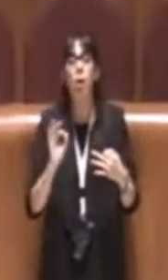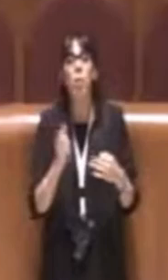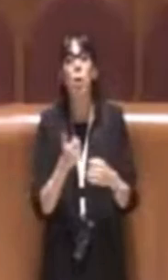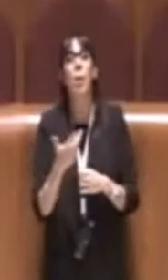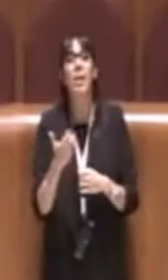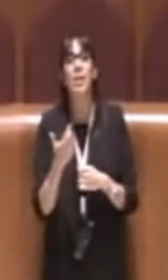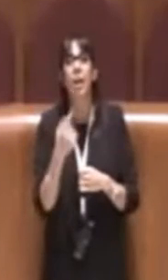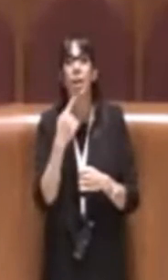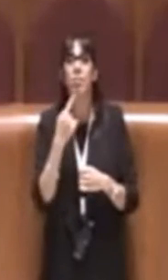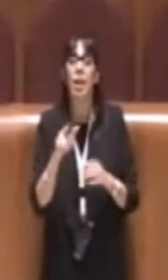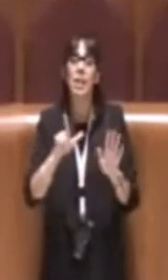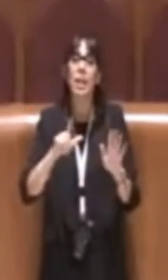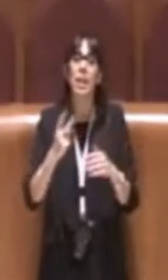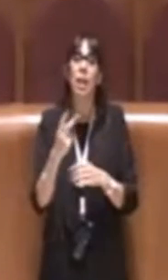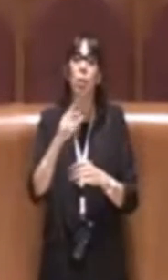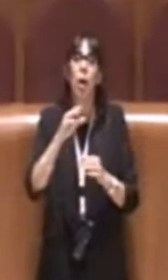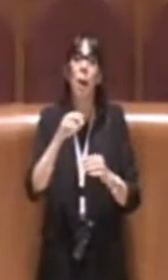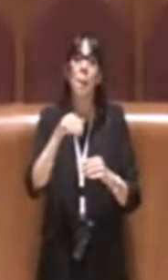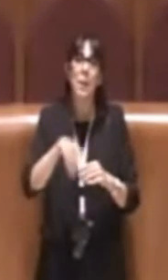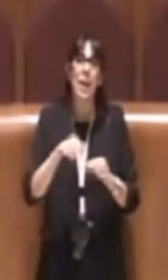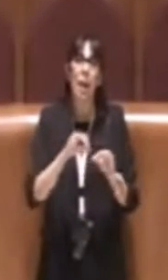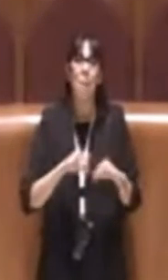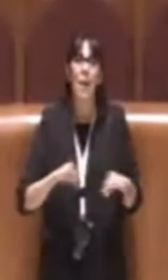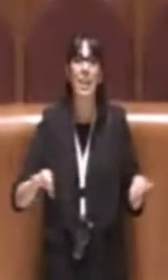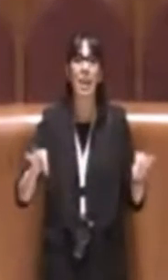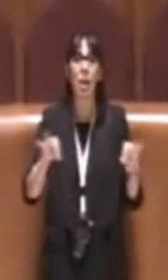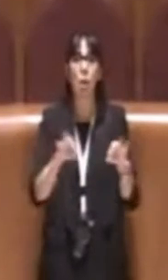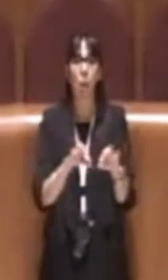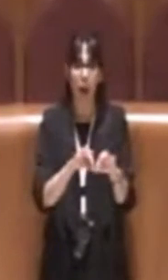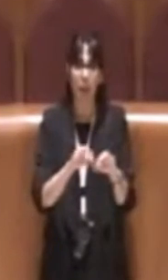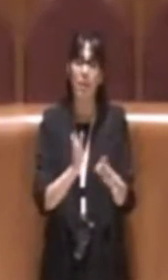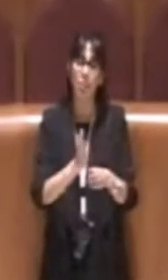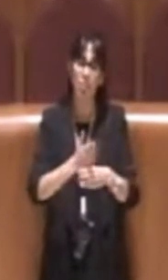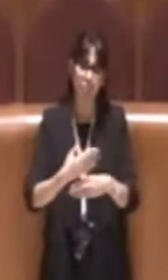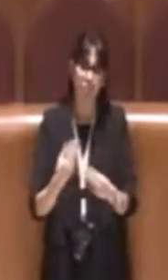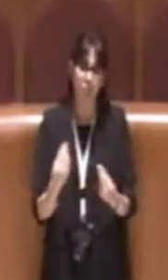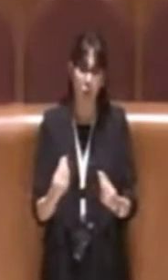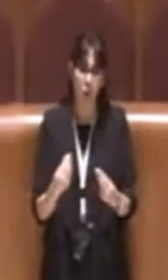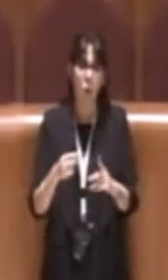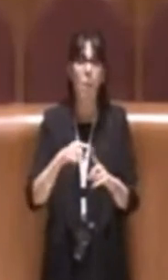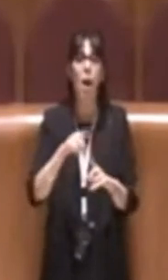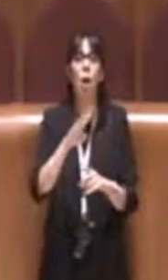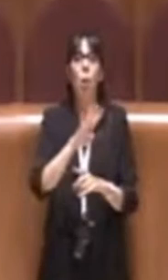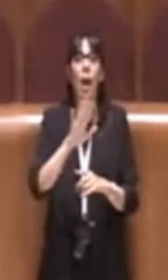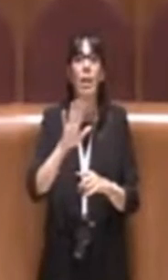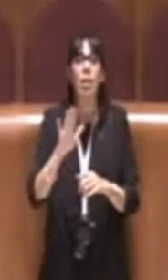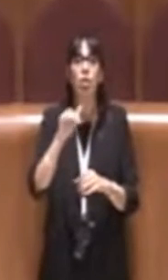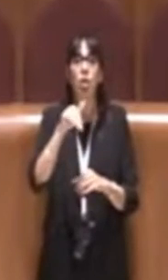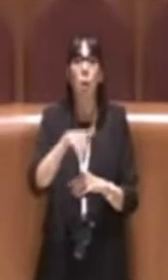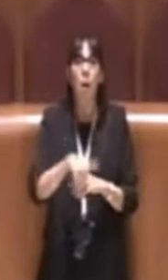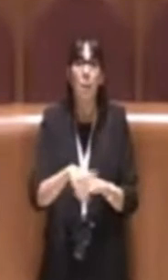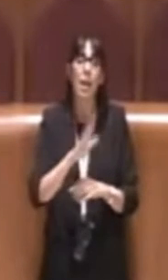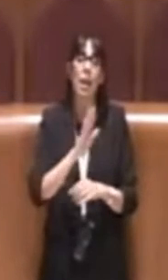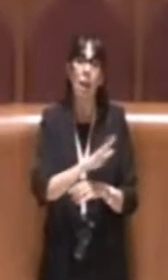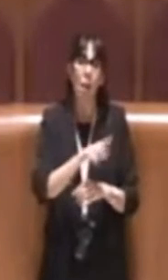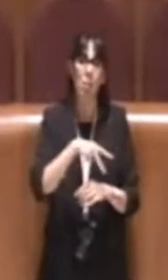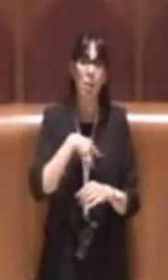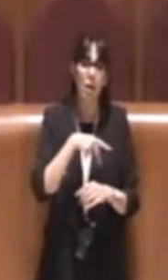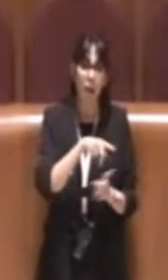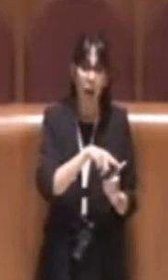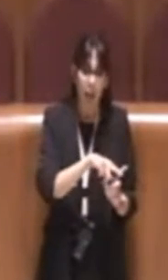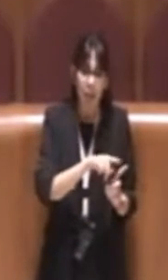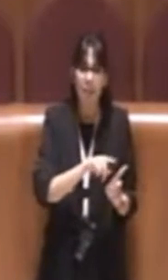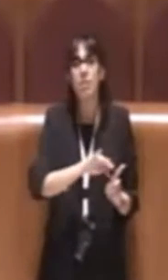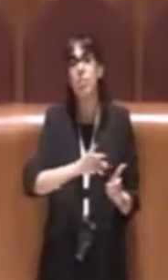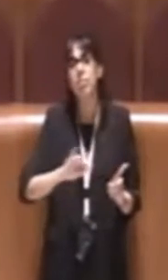mila metri quadri di sul suddivisi in 45 mila da destinare all'intervento privato e i